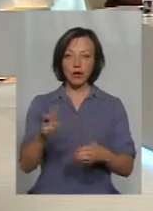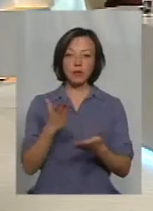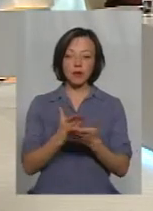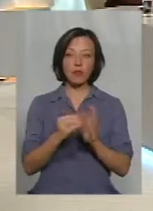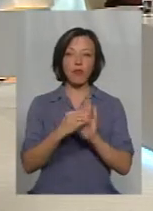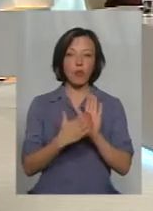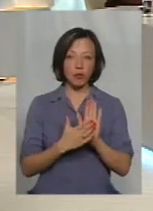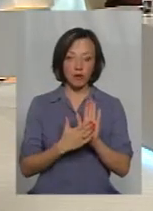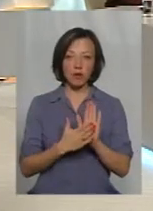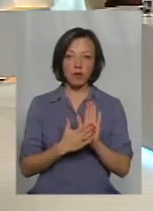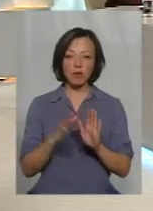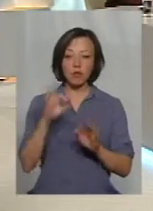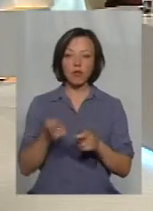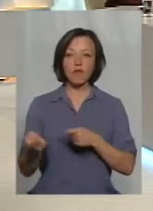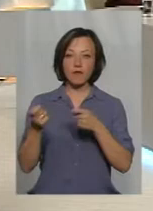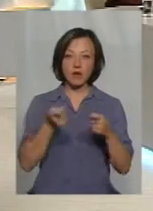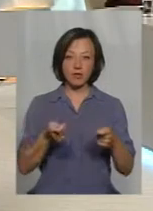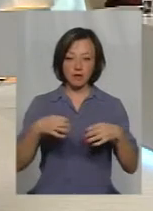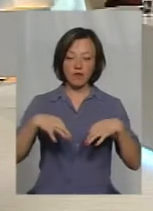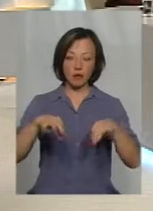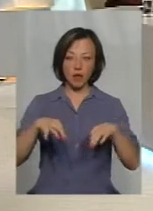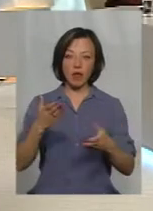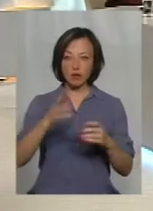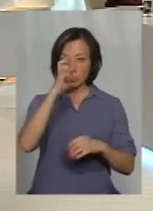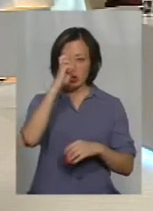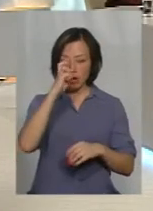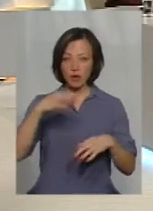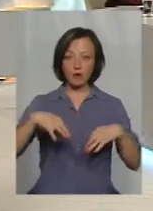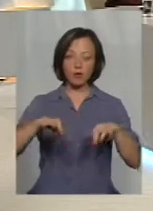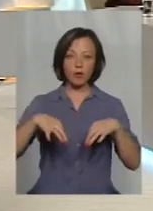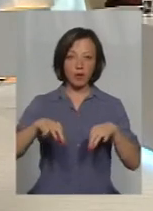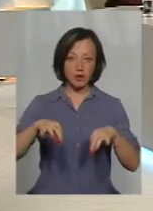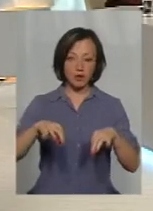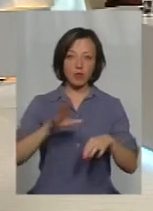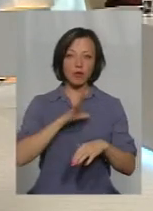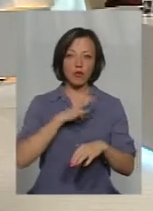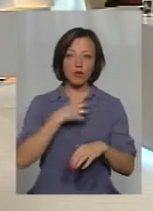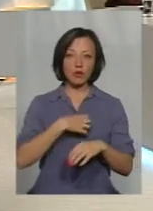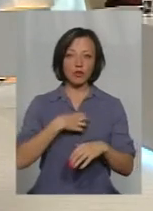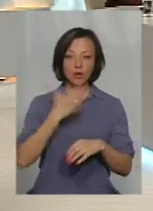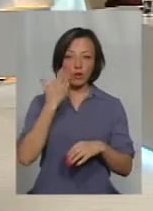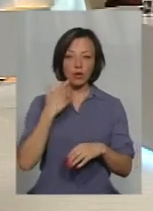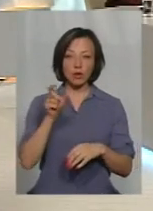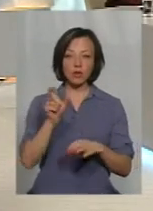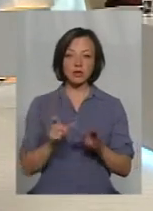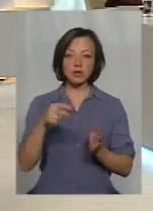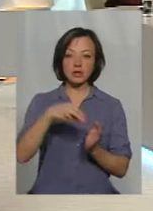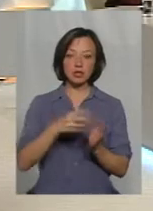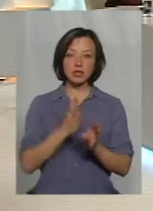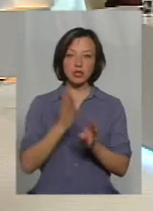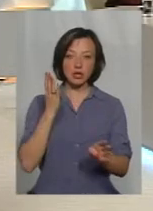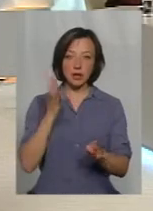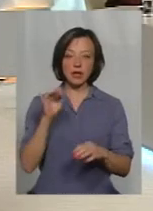перебувають на обліку щодо ввезення гументарного автомобіля. Якщо державні автомобілі було важливо, коли людина стала на чергу,